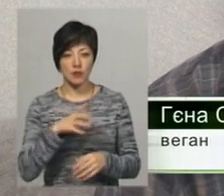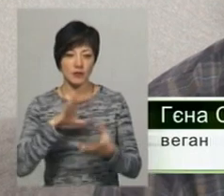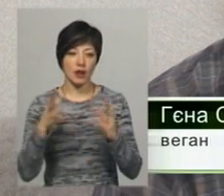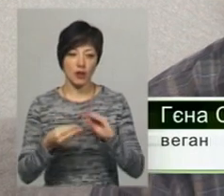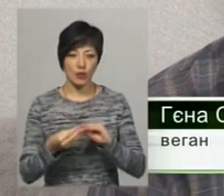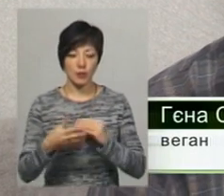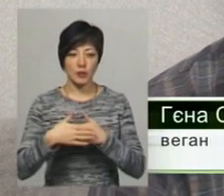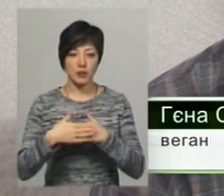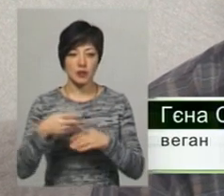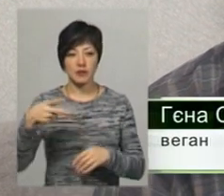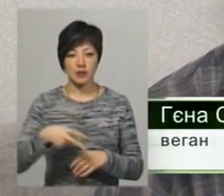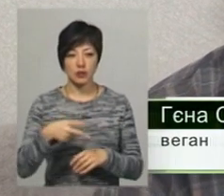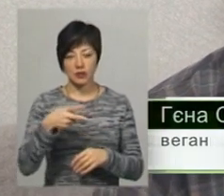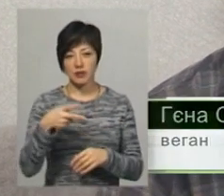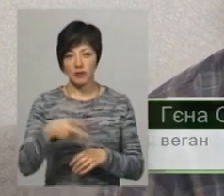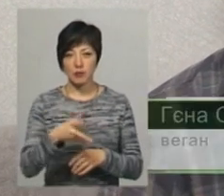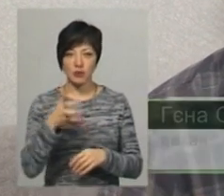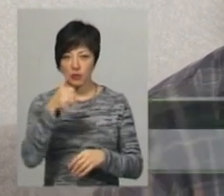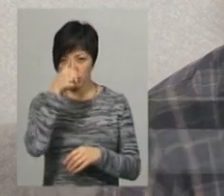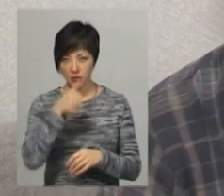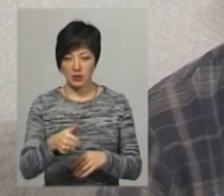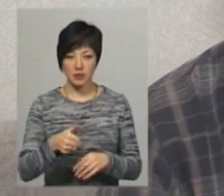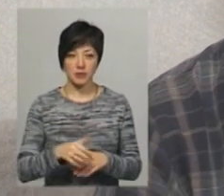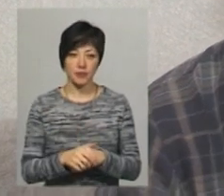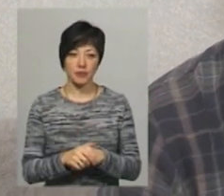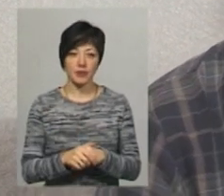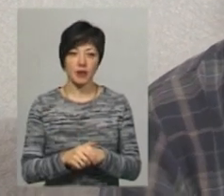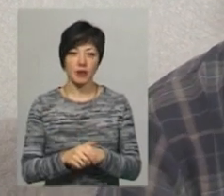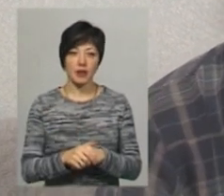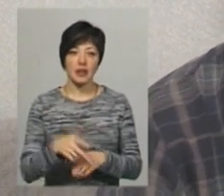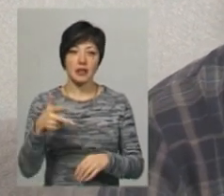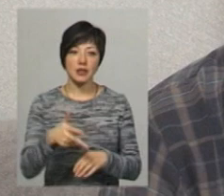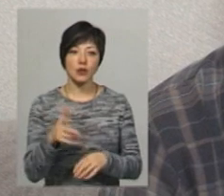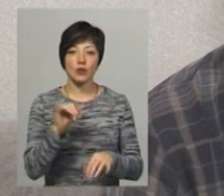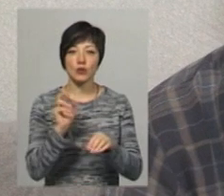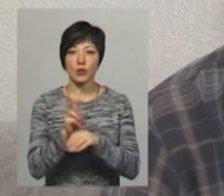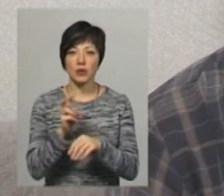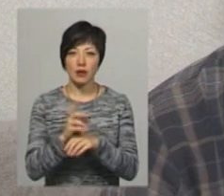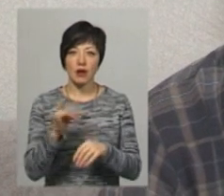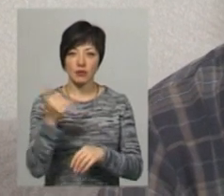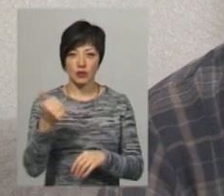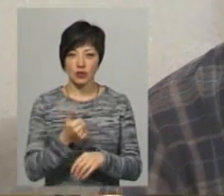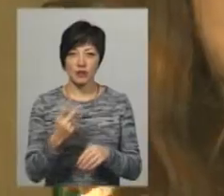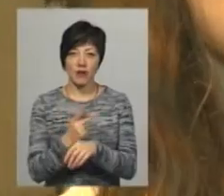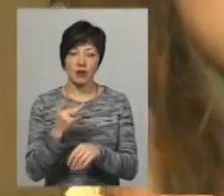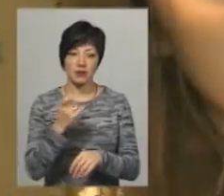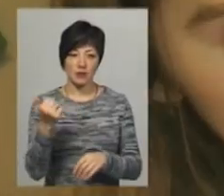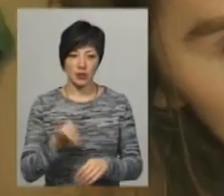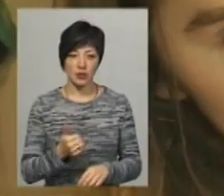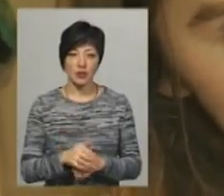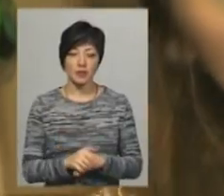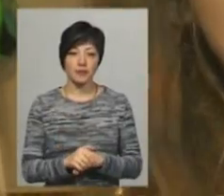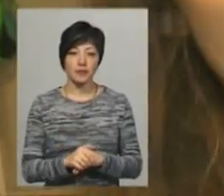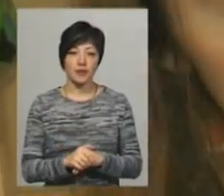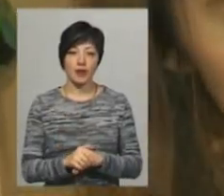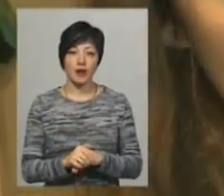загалом, я думаю, 2,5 тисячі – це без бургерів, а там 3 тисячі – це, якщо ще кудись ходити, там раз в тиждень, два рази в тиждень. Марія каже,